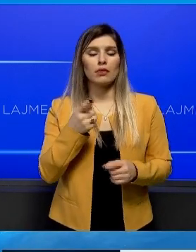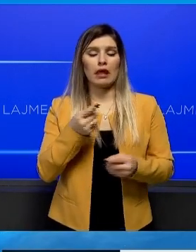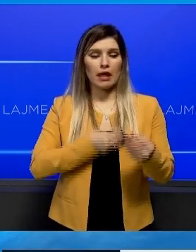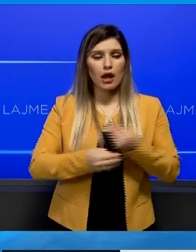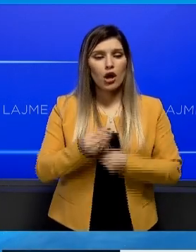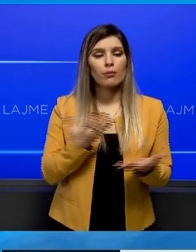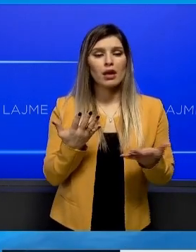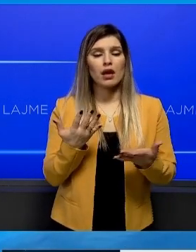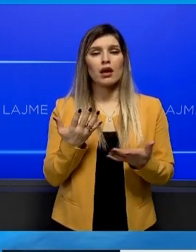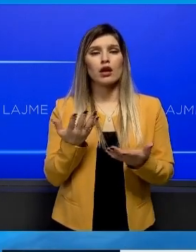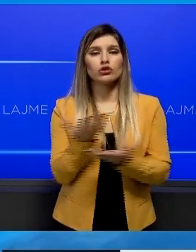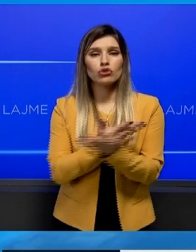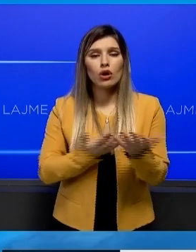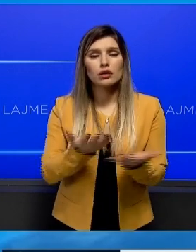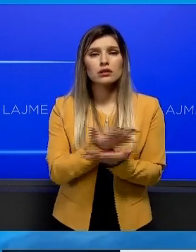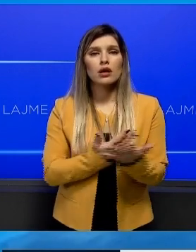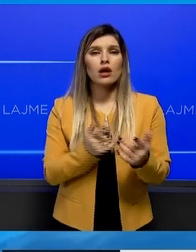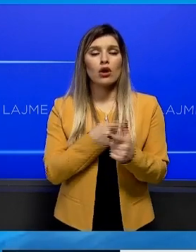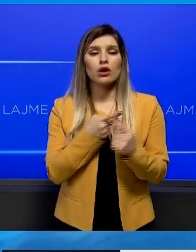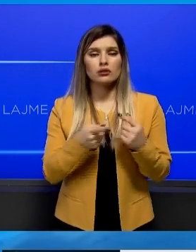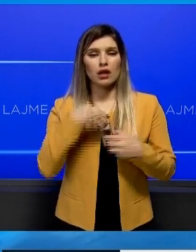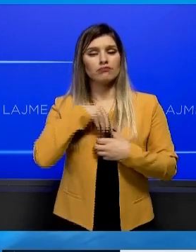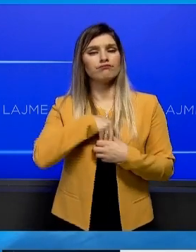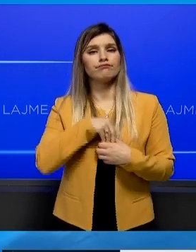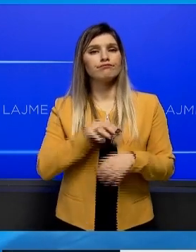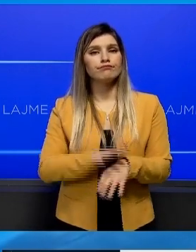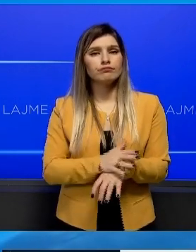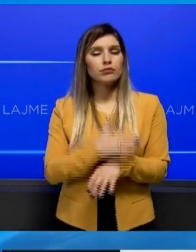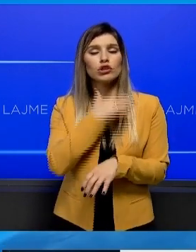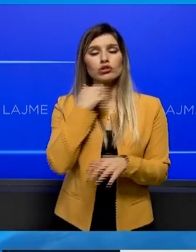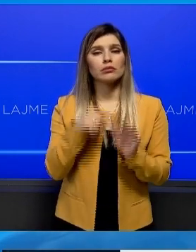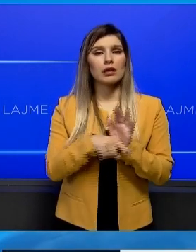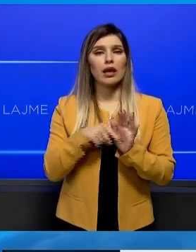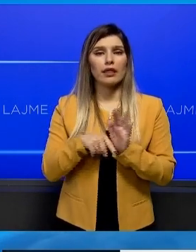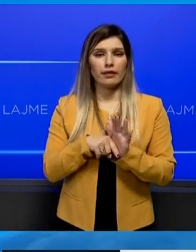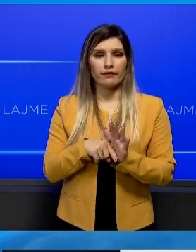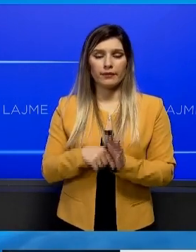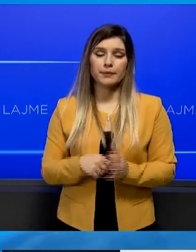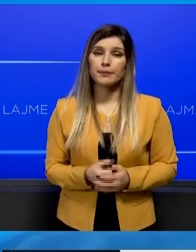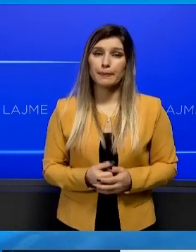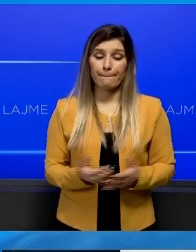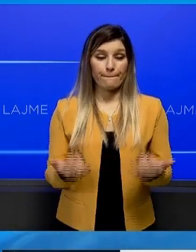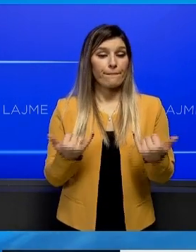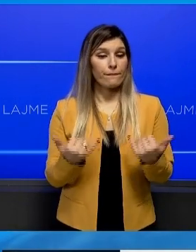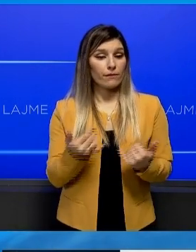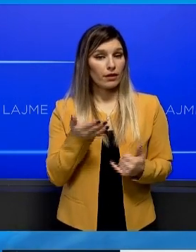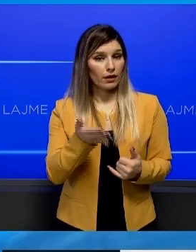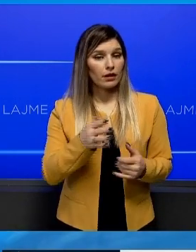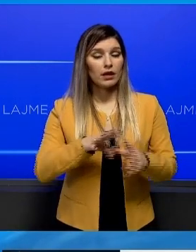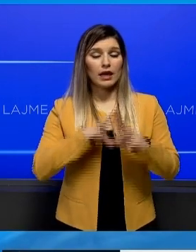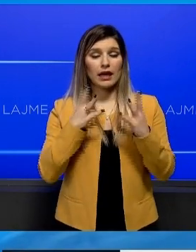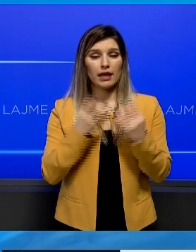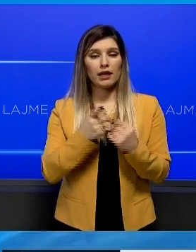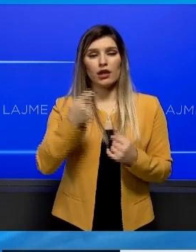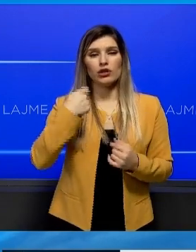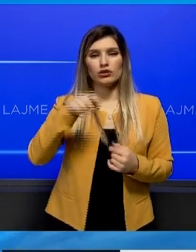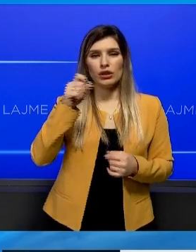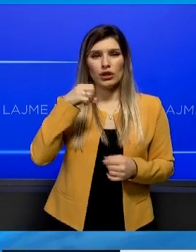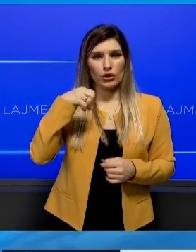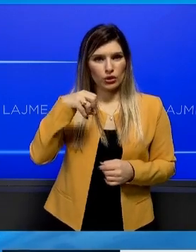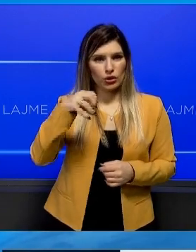vetëm në aspektin social, por edhe në aspektin emocional që po anashkallohet si skit. Dhe në këtë drejtinve të ndritje e qëmimit,